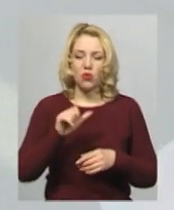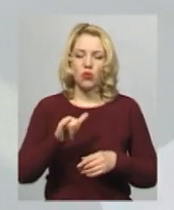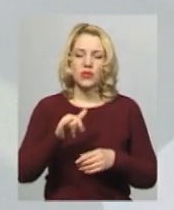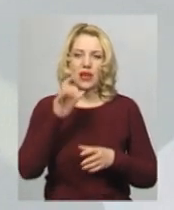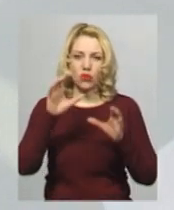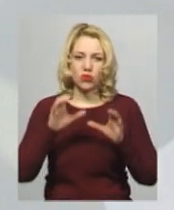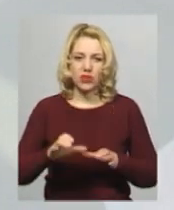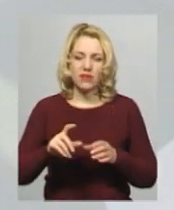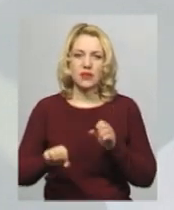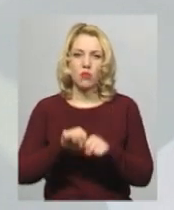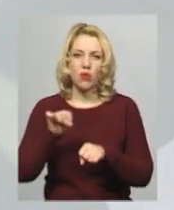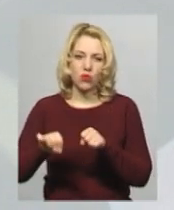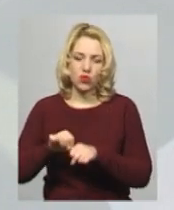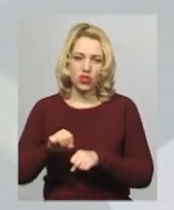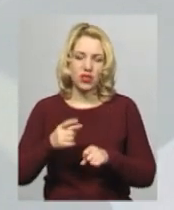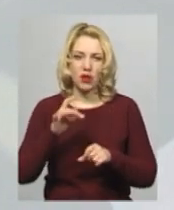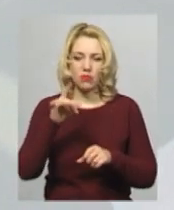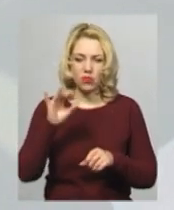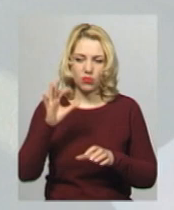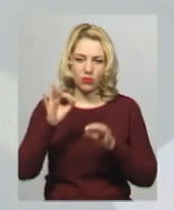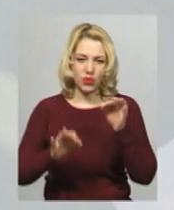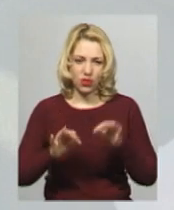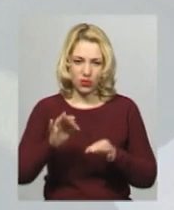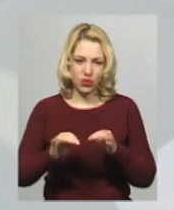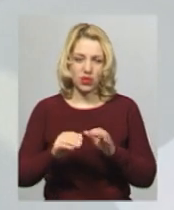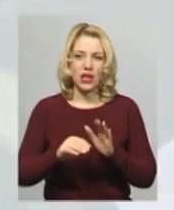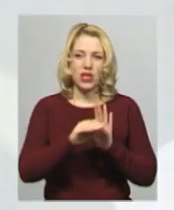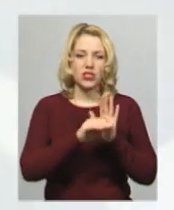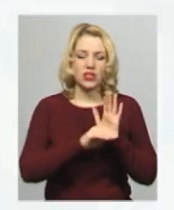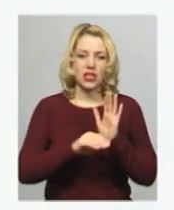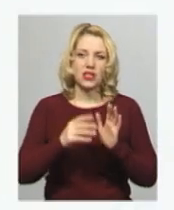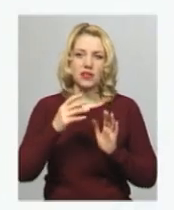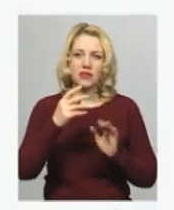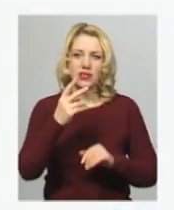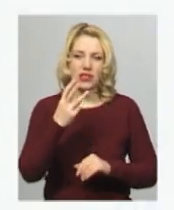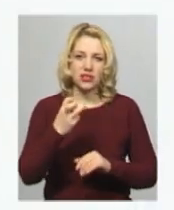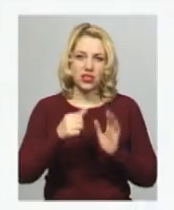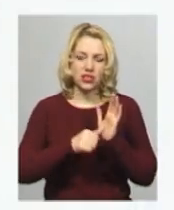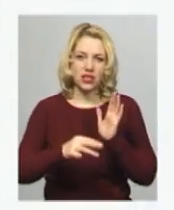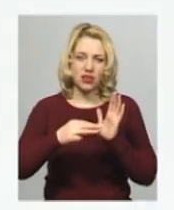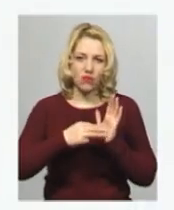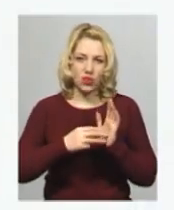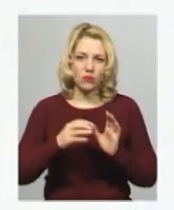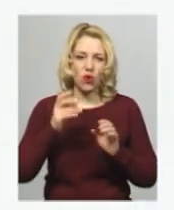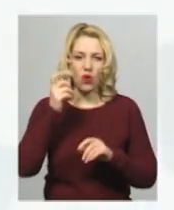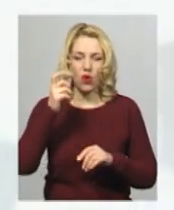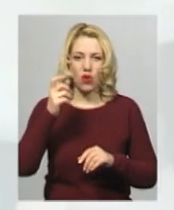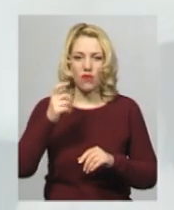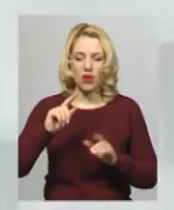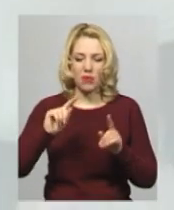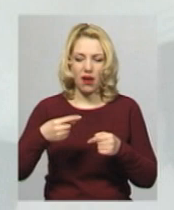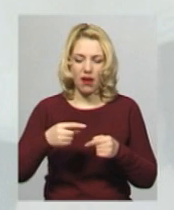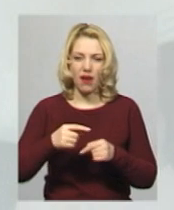За цим фактом відкрито кримінальне провадження за частиною 3 статті 368 Кримінального кодексу України – вимагання